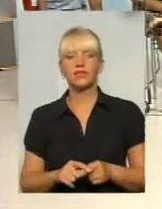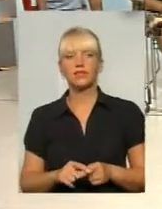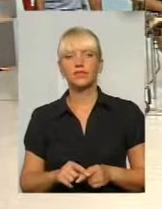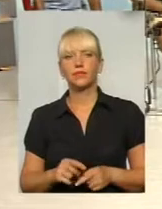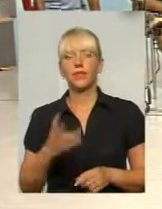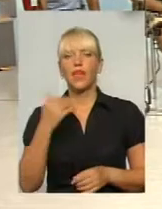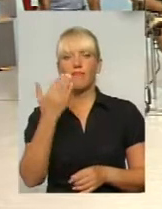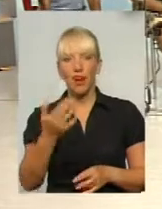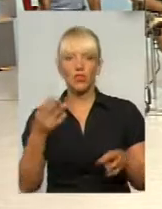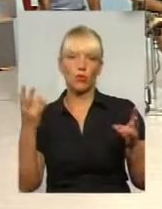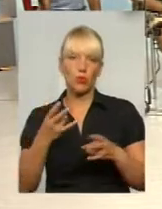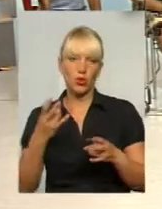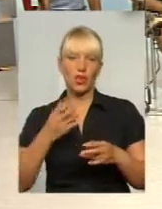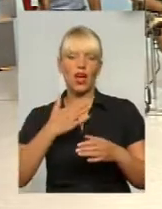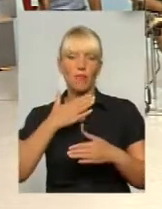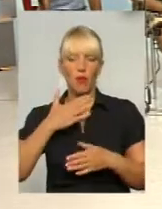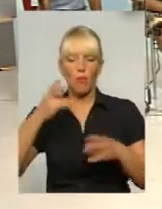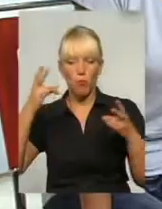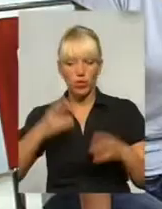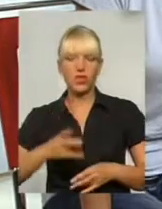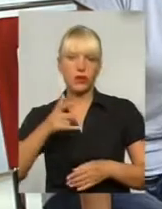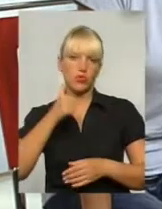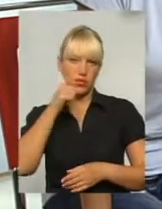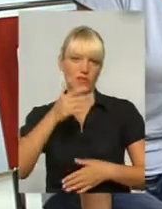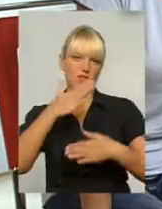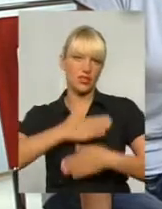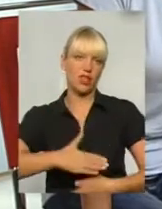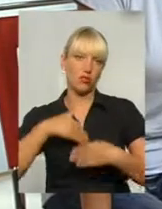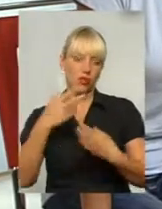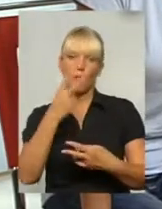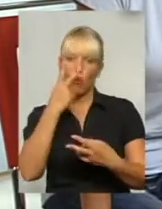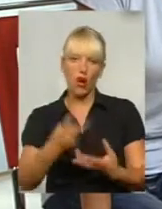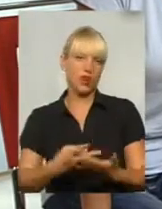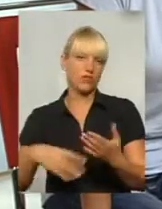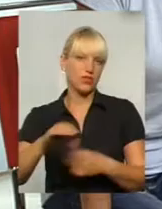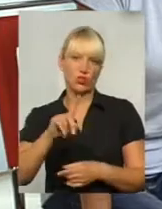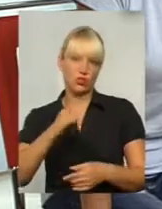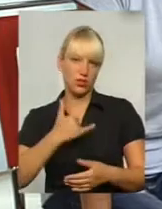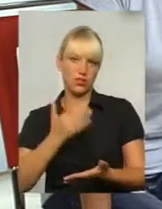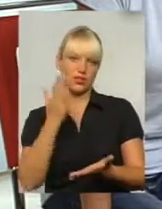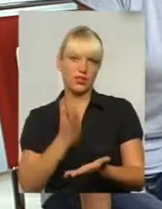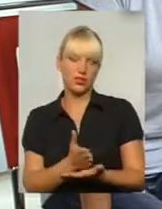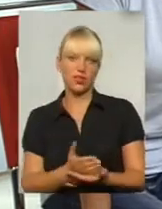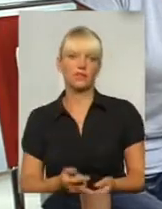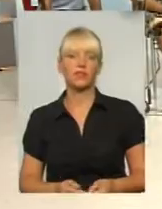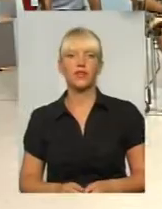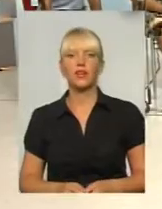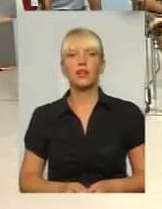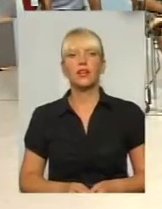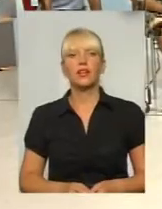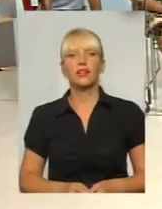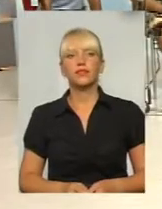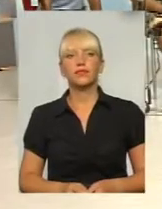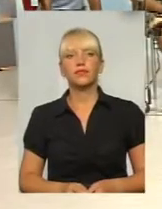Вашу потребу завтра задовольнемо. Ви потребуєте весь інструмент, який є в арсеналі бригади, яка займається по відлову. Дозвольте. Так.